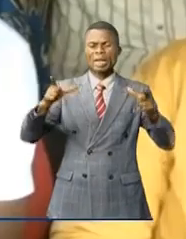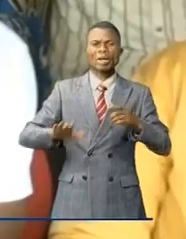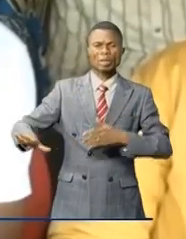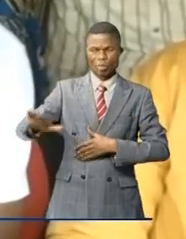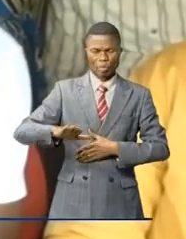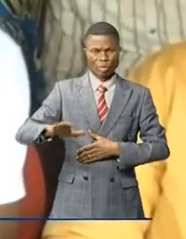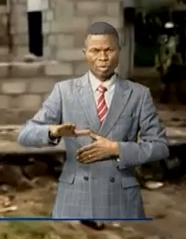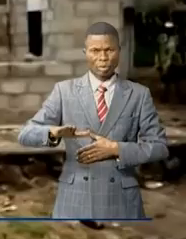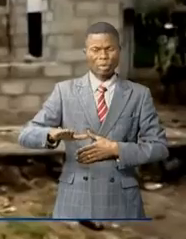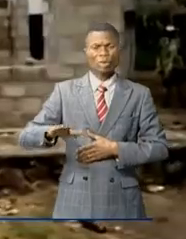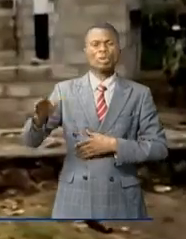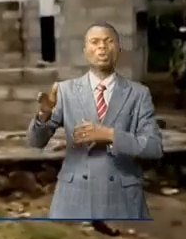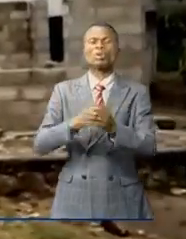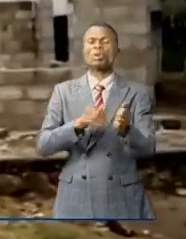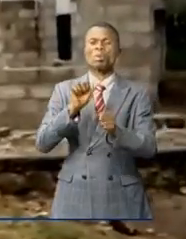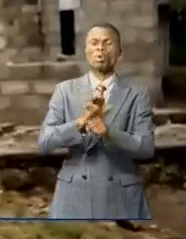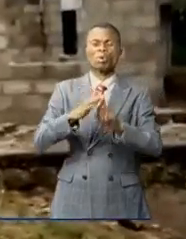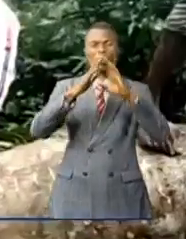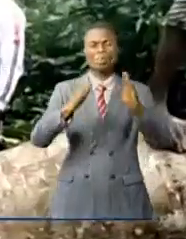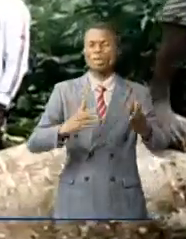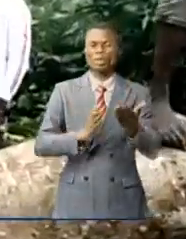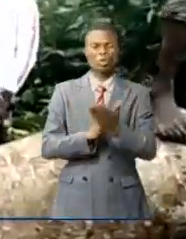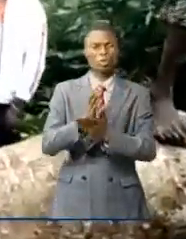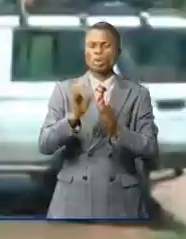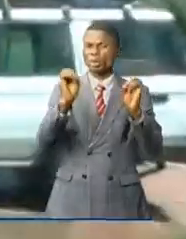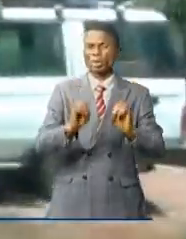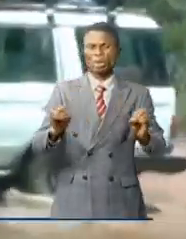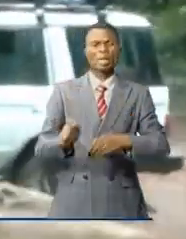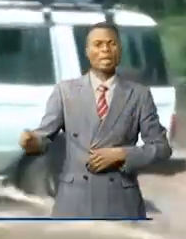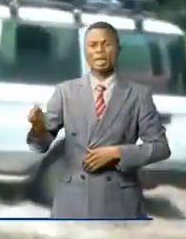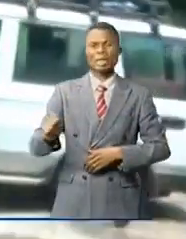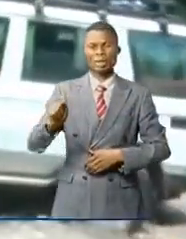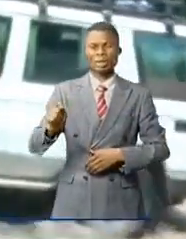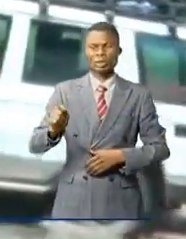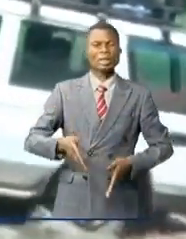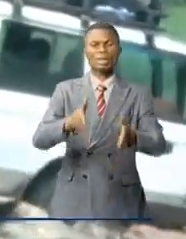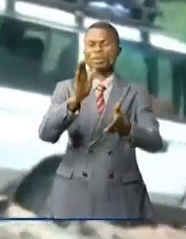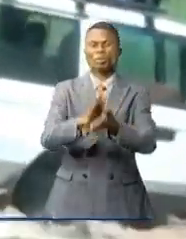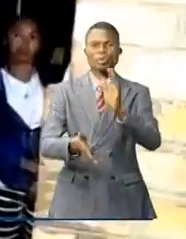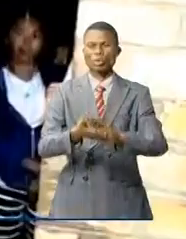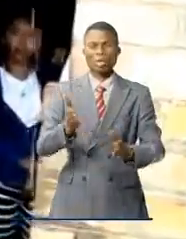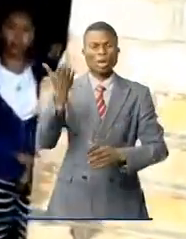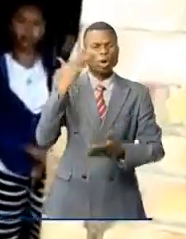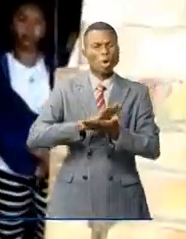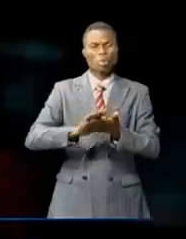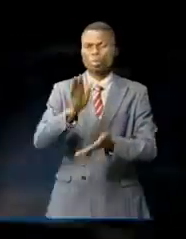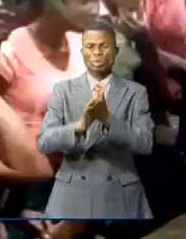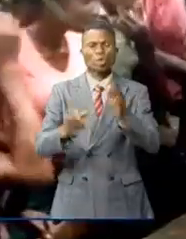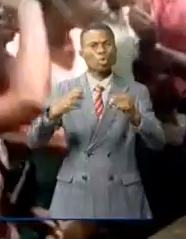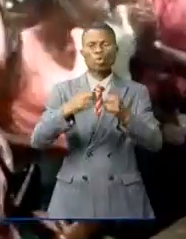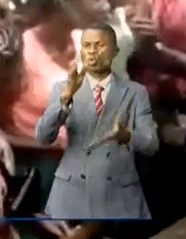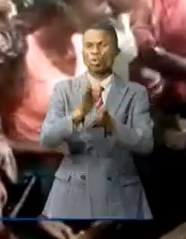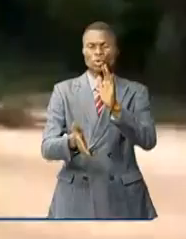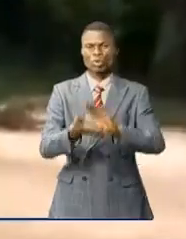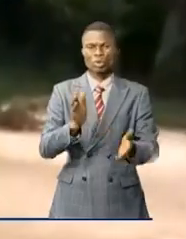et dépourvu des infrastructures de base. Ce territoire manque complètement les routes, l'eau potable, l'électricité,